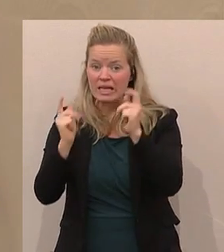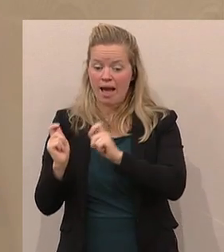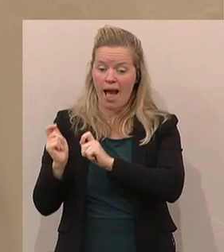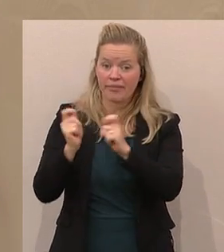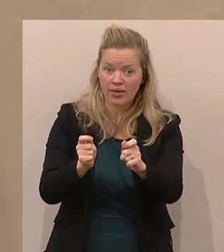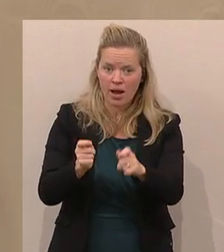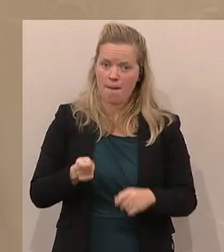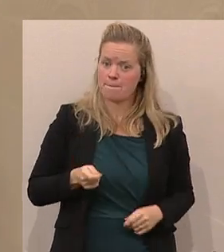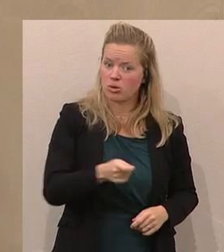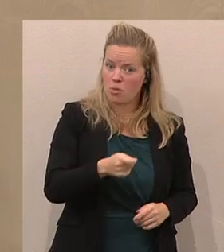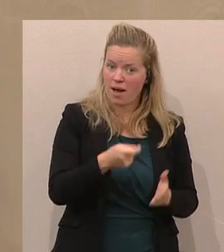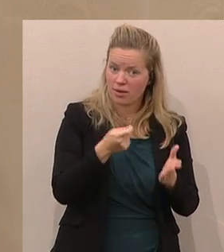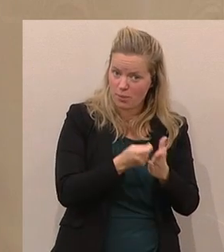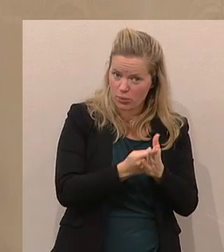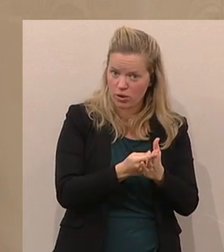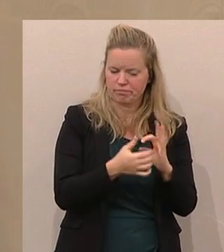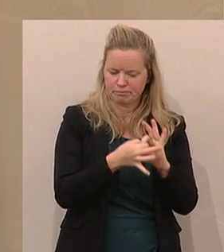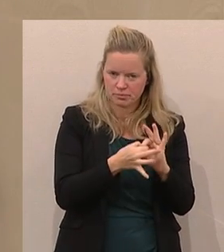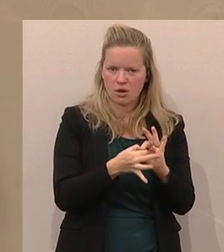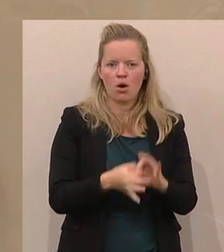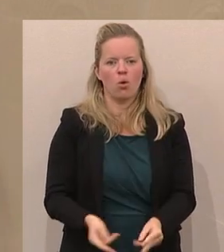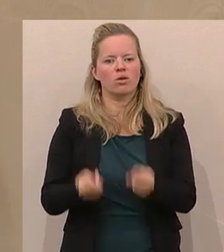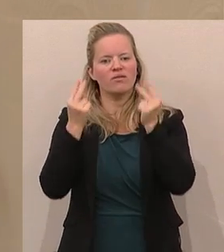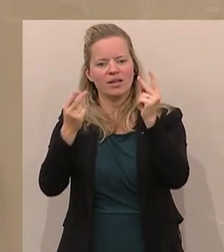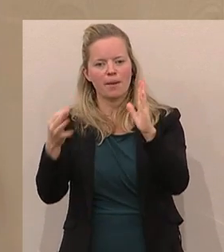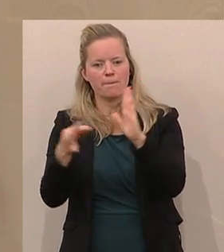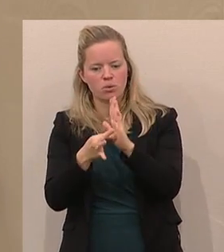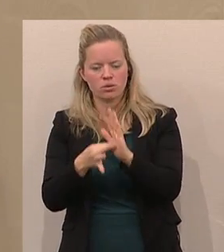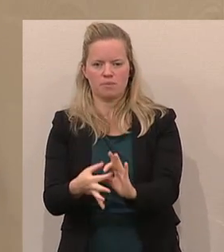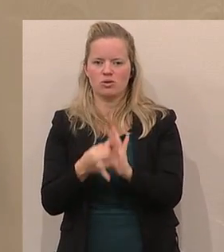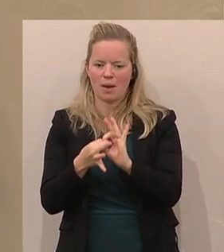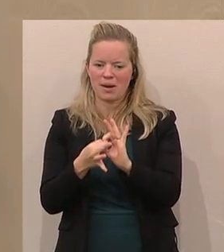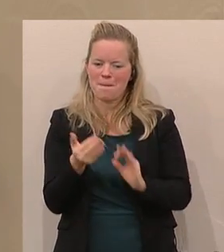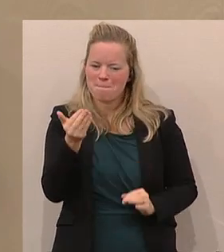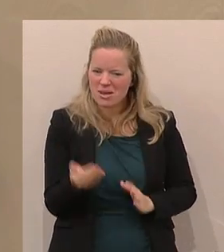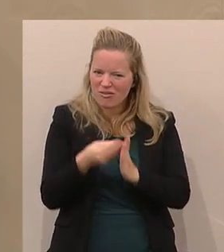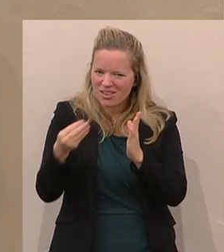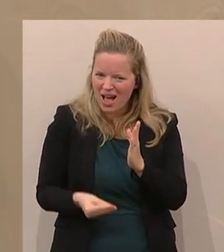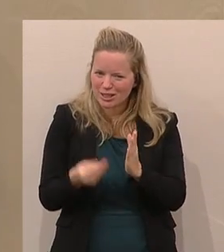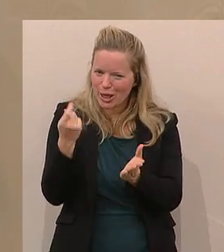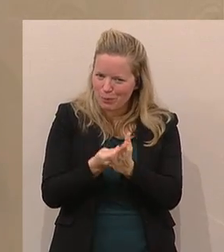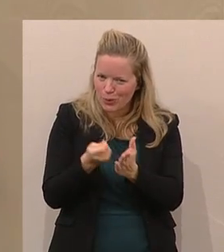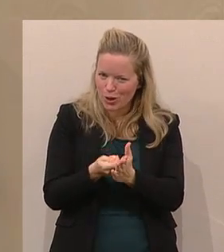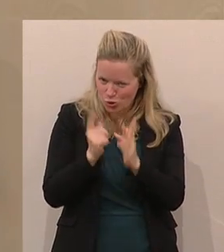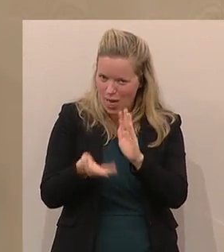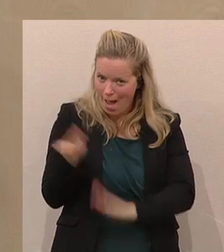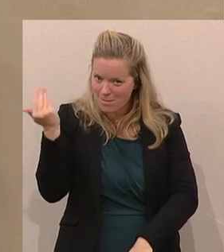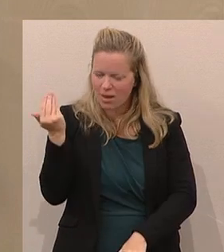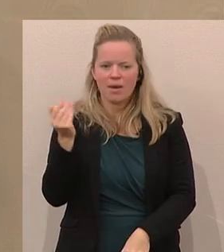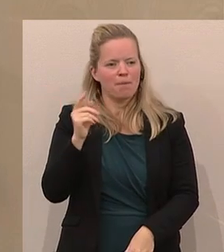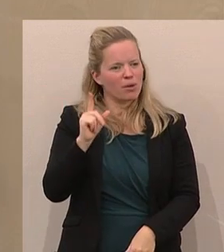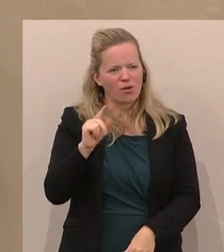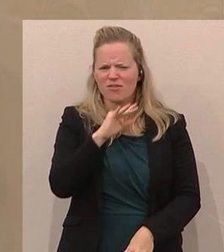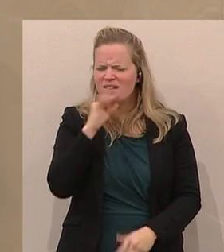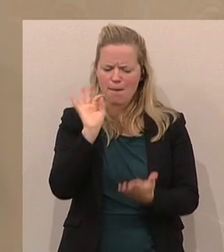Bankomatgebühren betrifft. Dann haben wir einen ganz wichtigen Punkt, was die Abschaffung der Mietvertragsgebühr betrifft. Sie erkennen, da sind eben